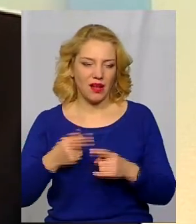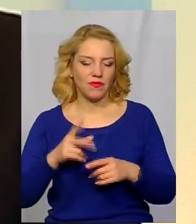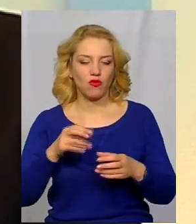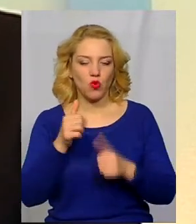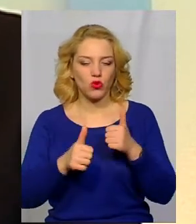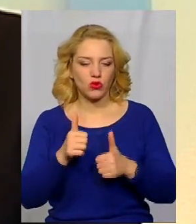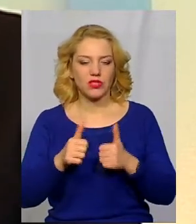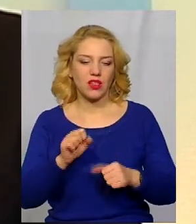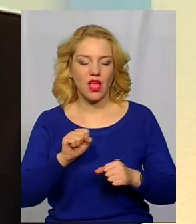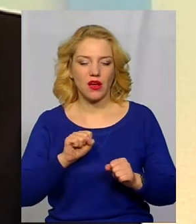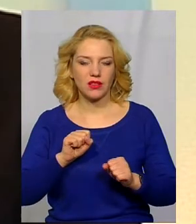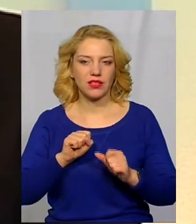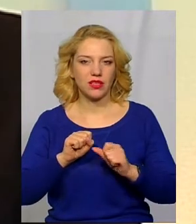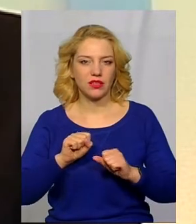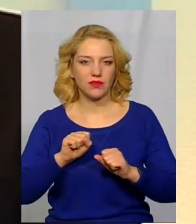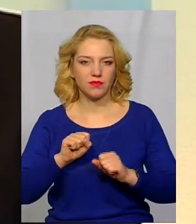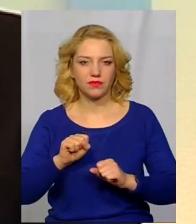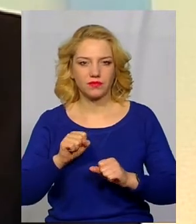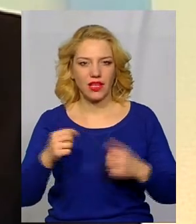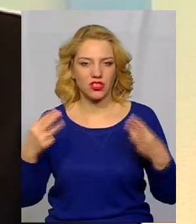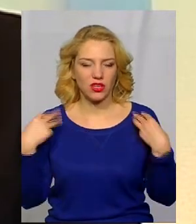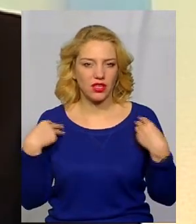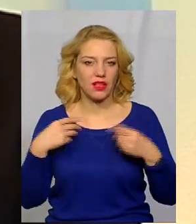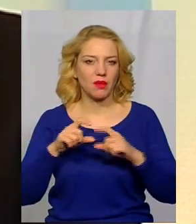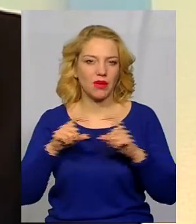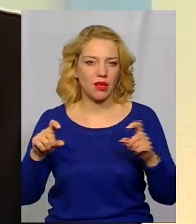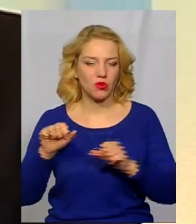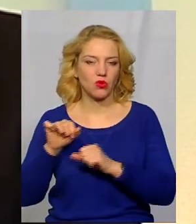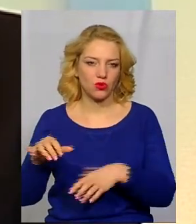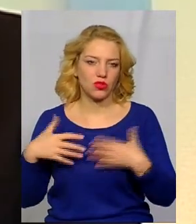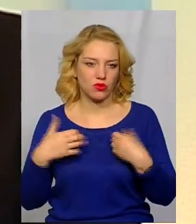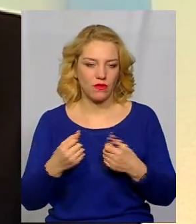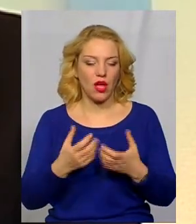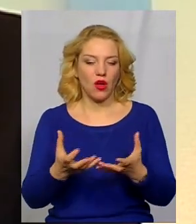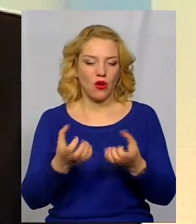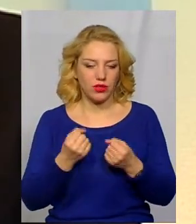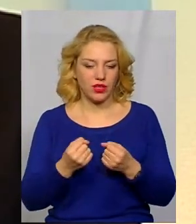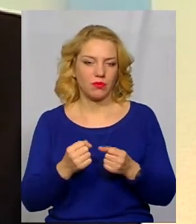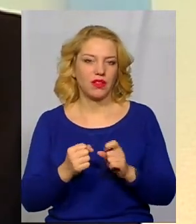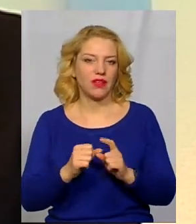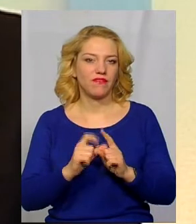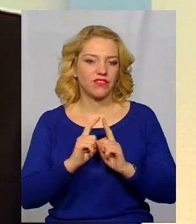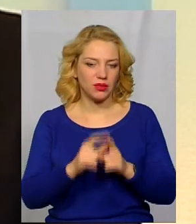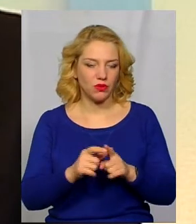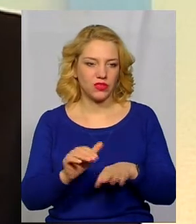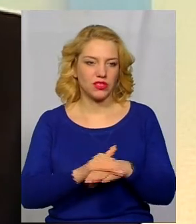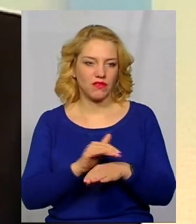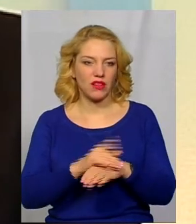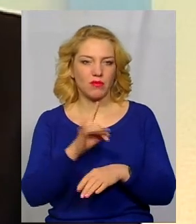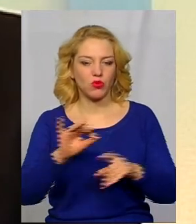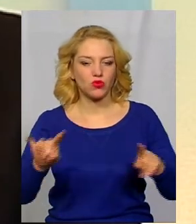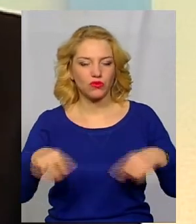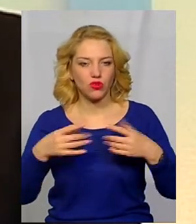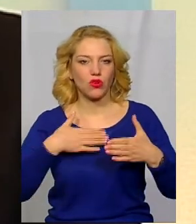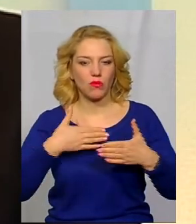Департаменту охорони здоров'я. Ми отримали відповіді, до речі, схвальні від пана Худенка, про створення